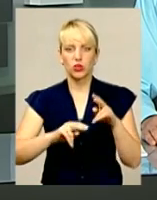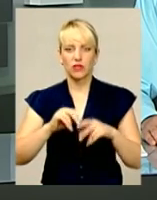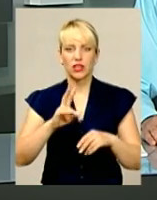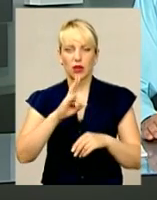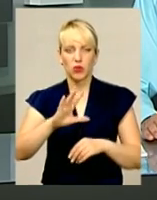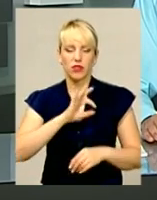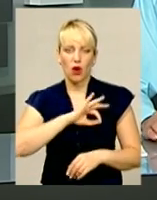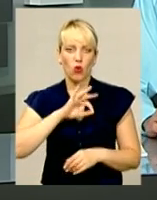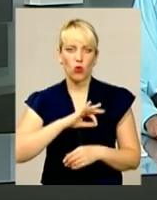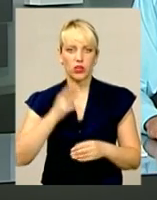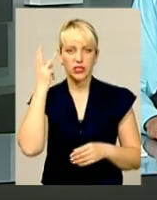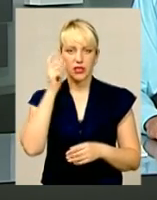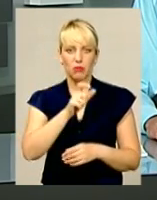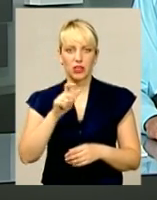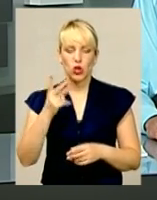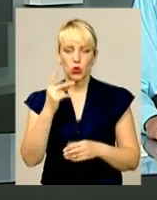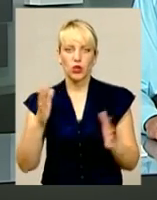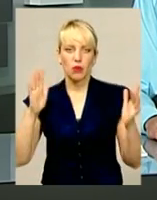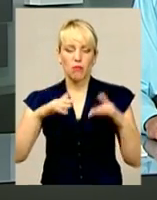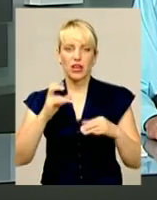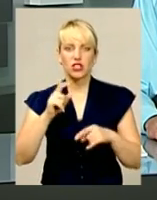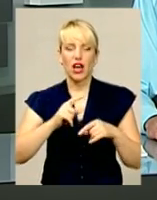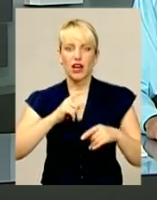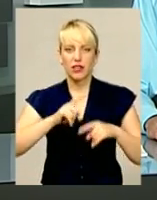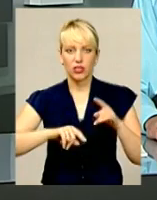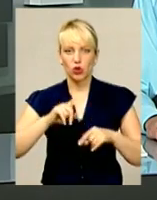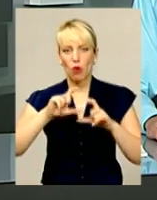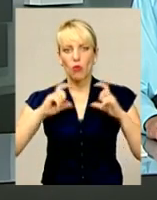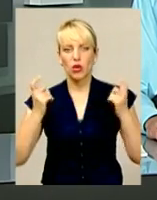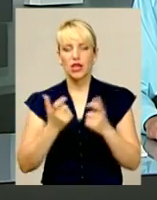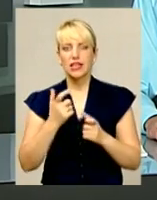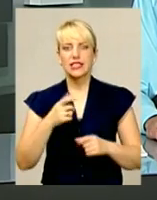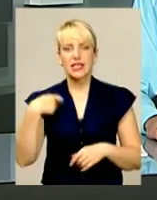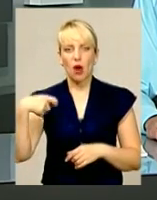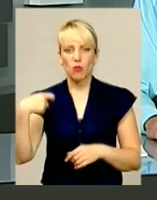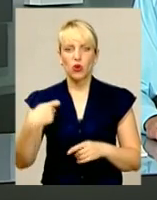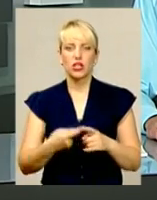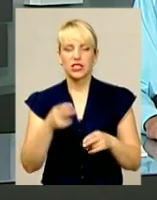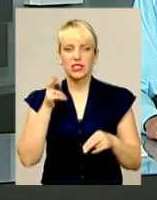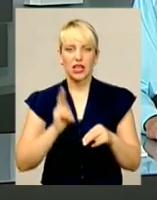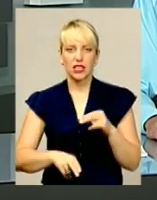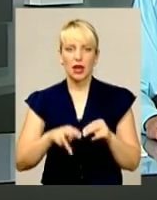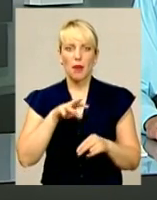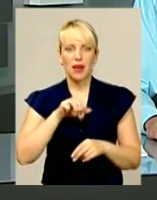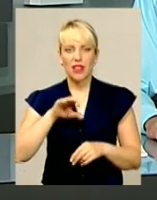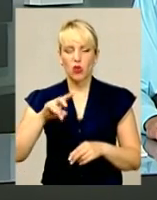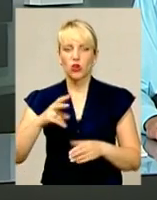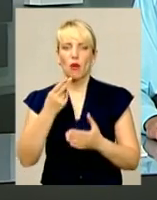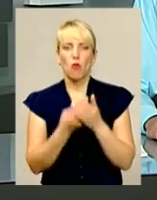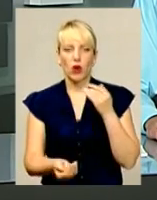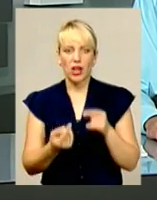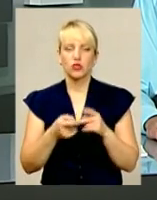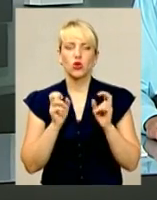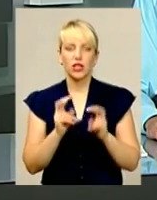хмельничан. Другий матч на рідному для «Поділля» стадіоні із запорізьким металургом закінчився для господарів поразкою. Як